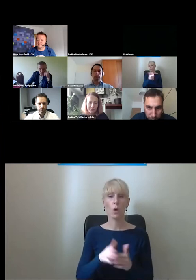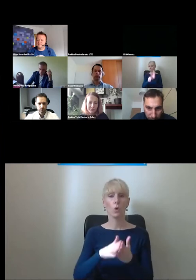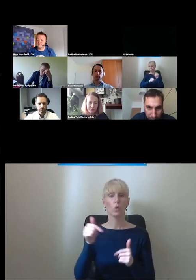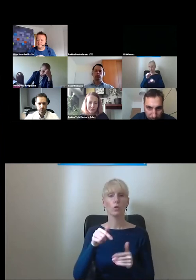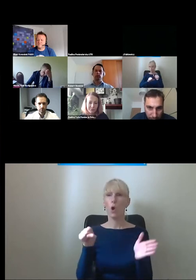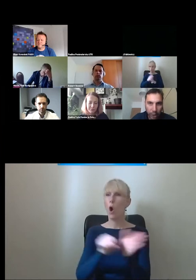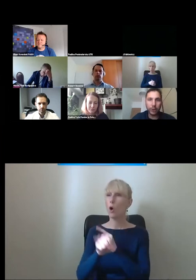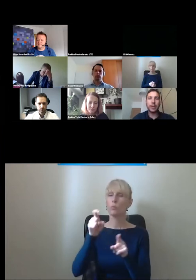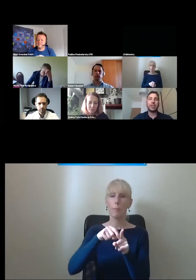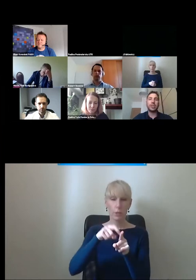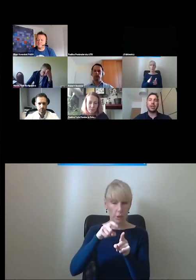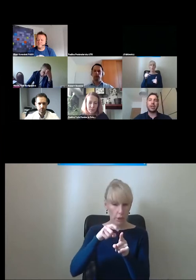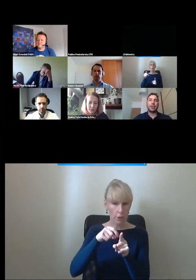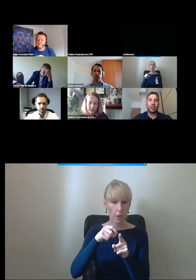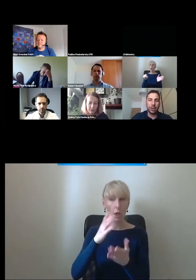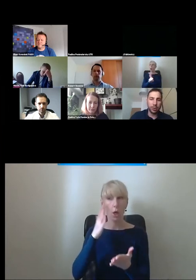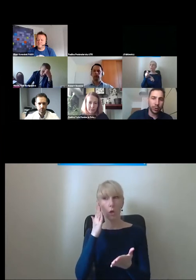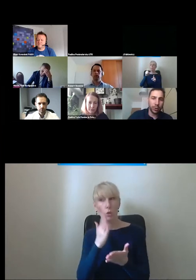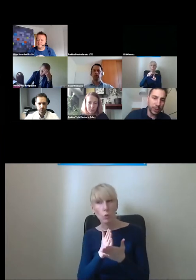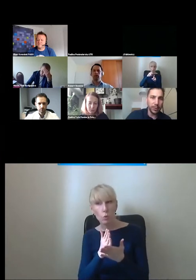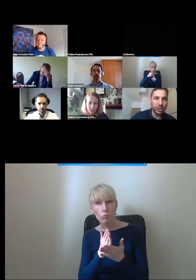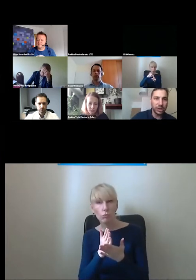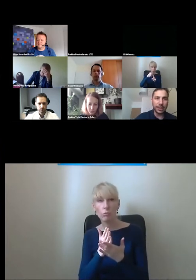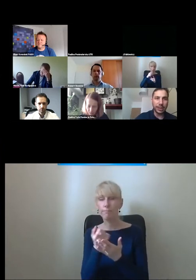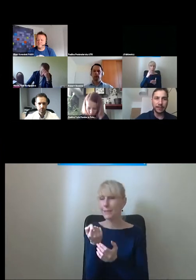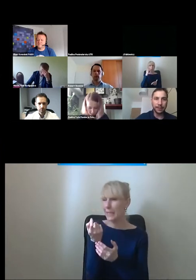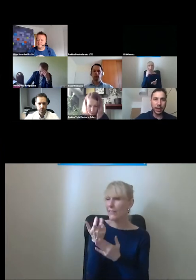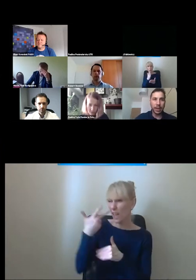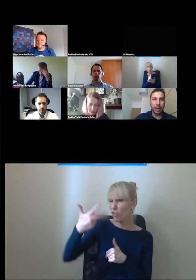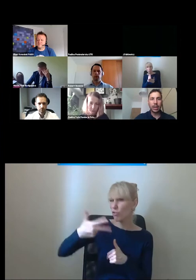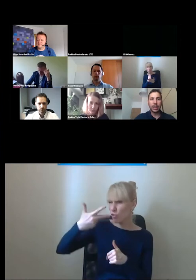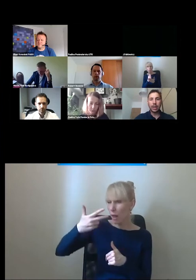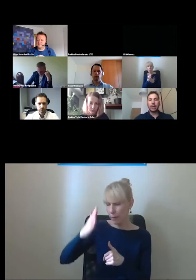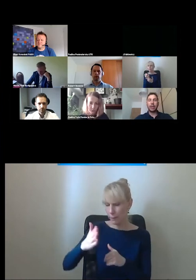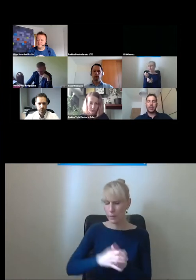ale można uznać od października. Czyli niedługo będziemy mieli trzy lata.